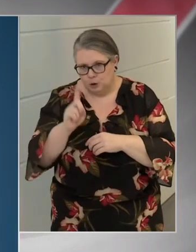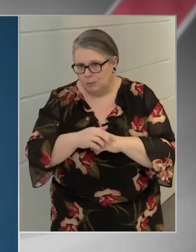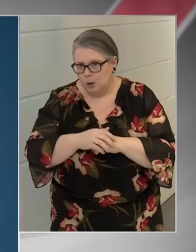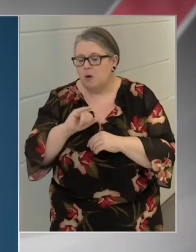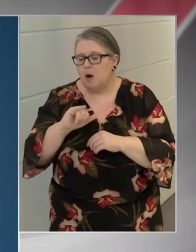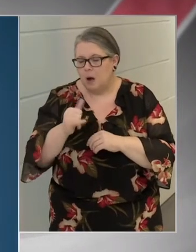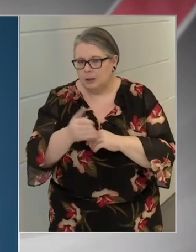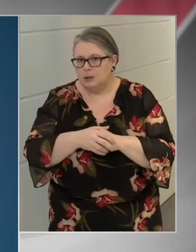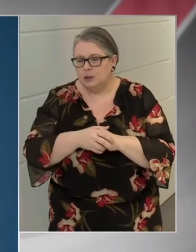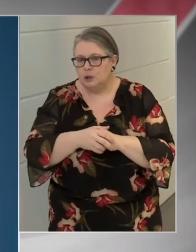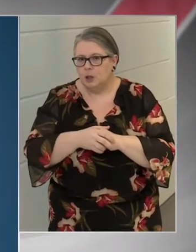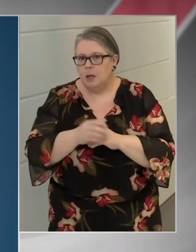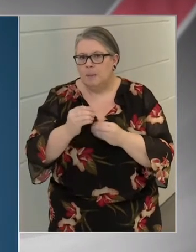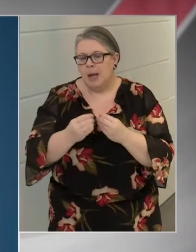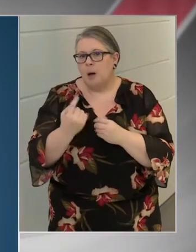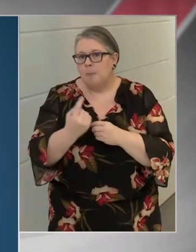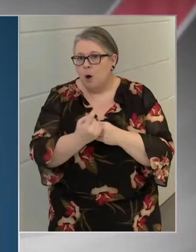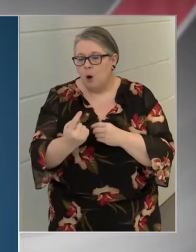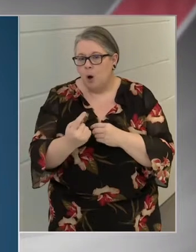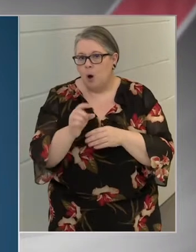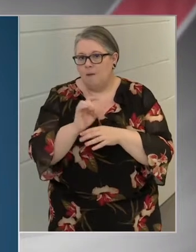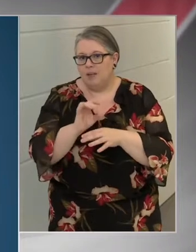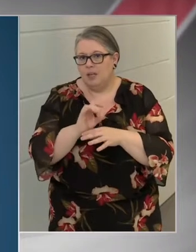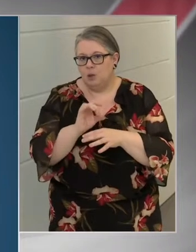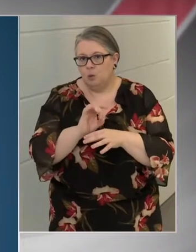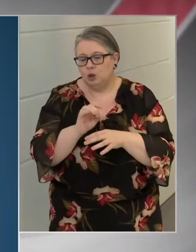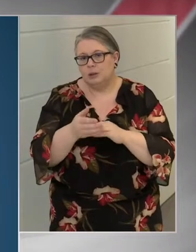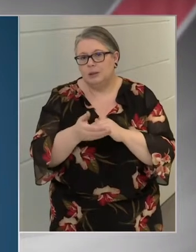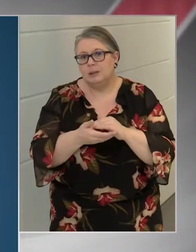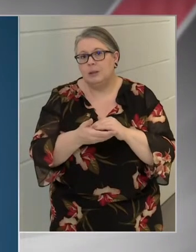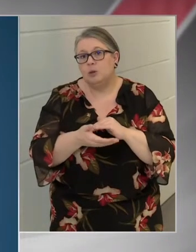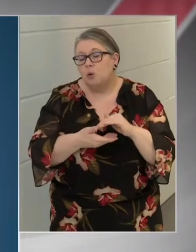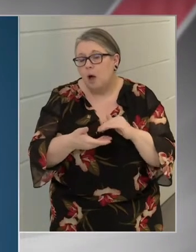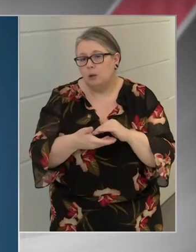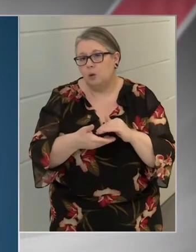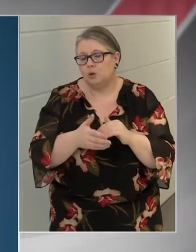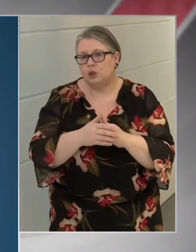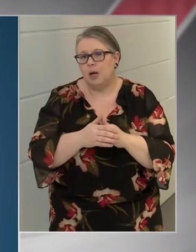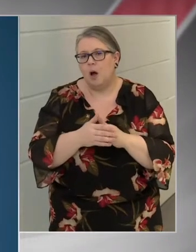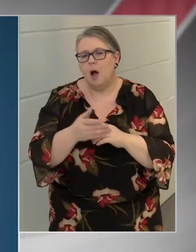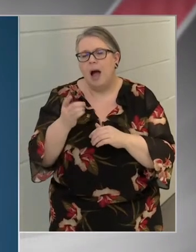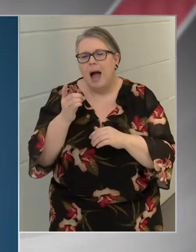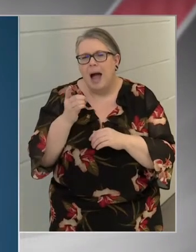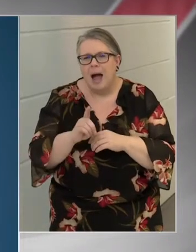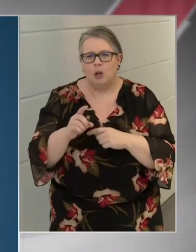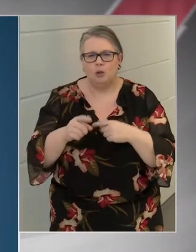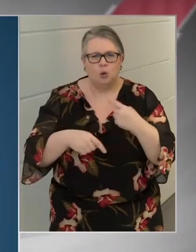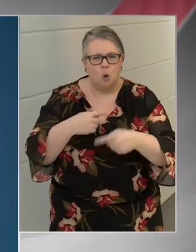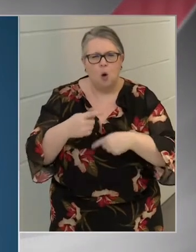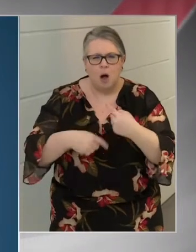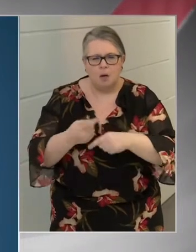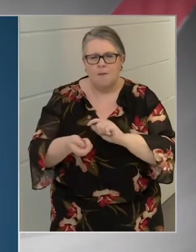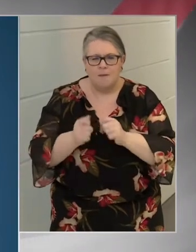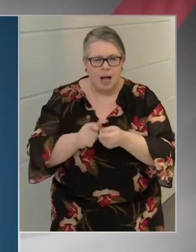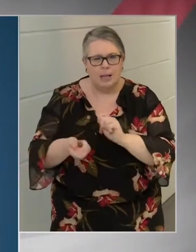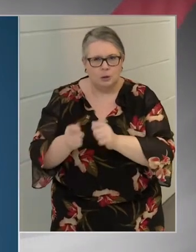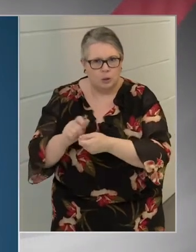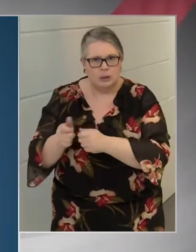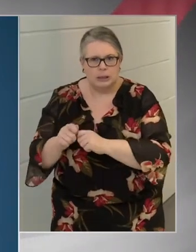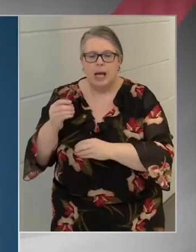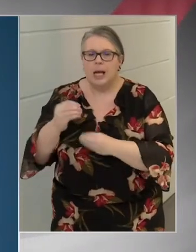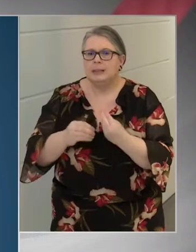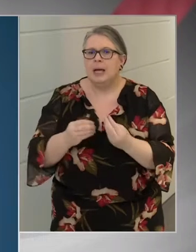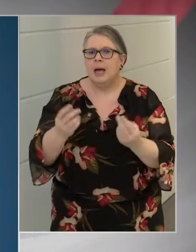ismerünk, hiszen maga a vírus természeténél fogva állandóan változik. Éppen ezért